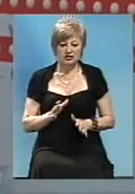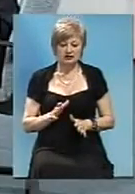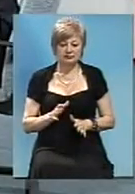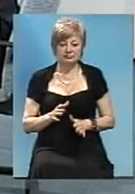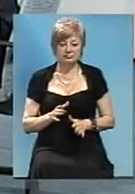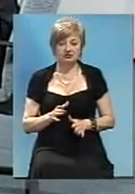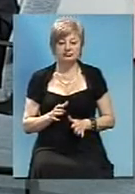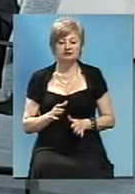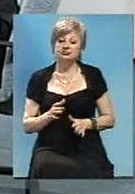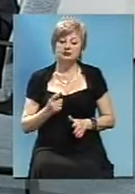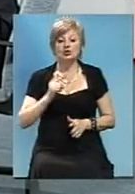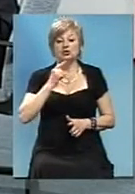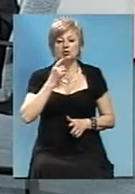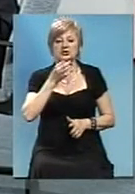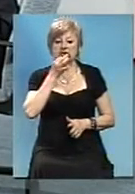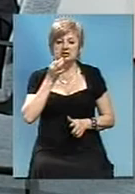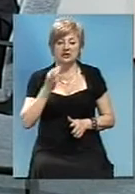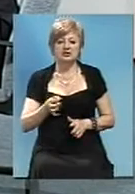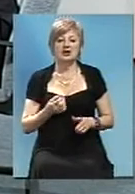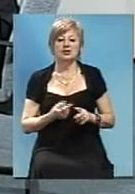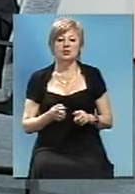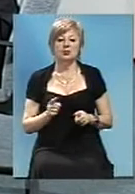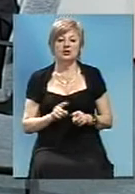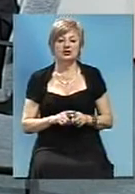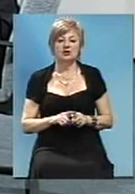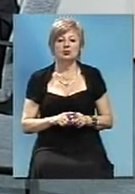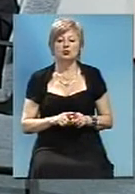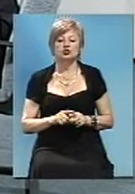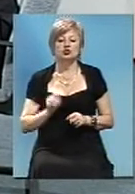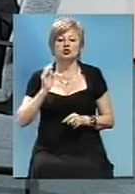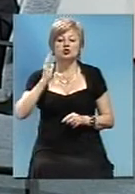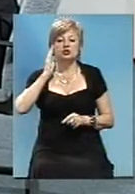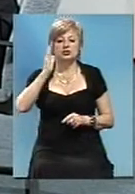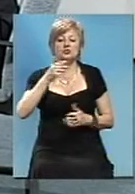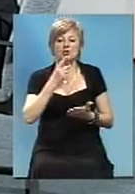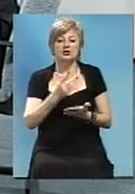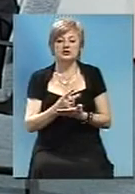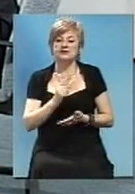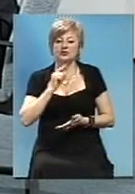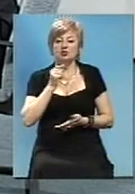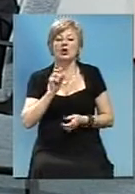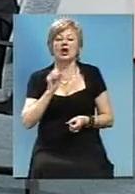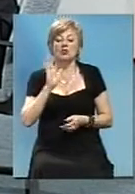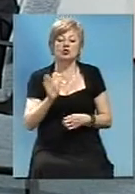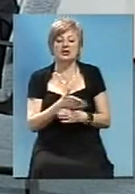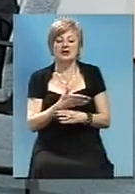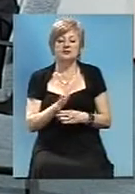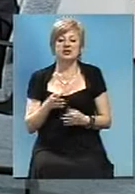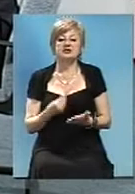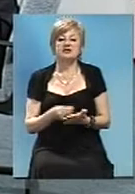Ви знаєте, трудно сказати, тому що трудно спрогнозувати, як буде перераспределятися фінансування